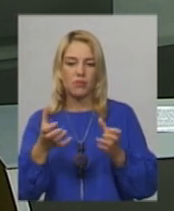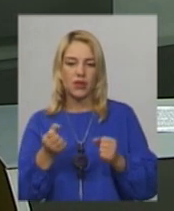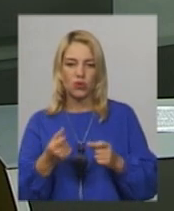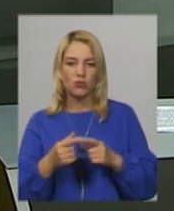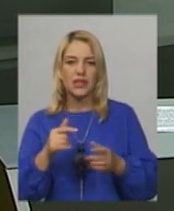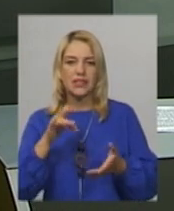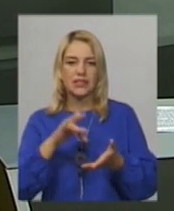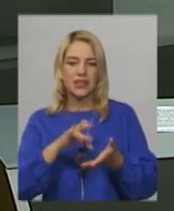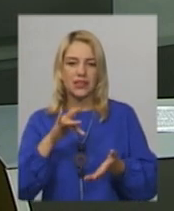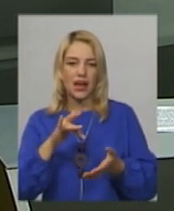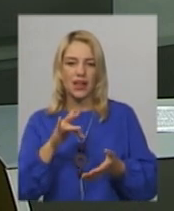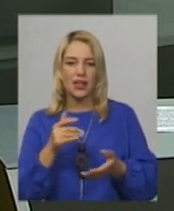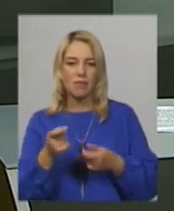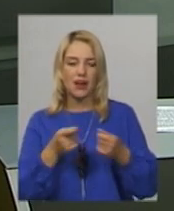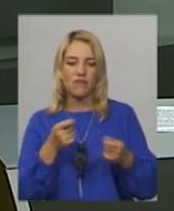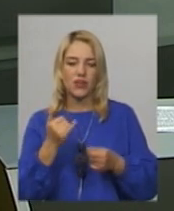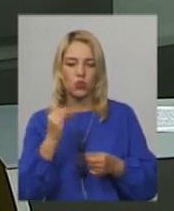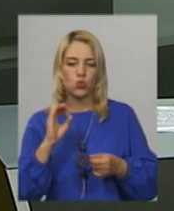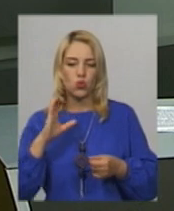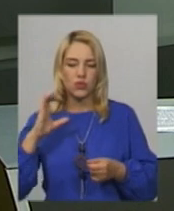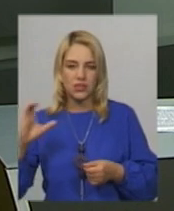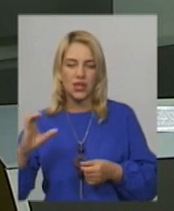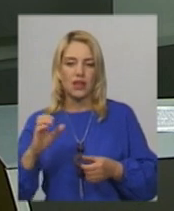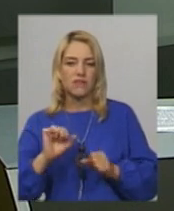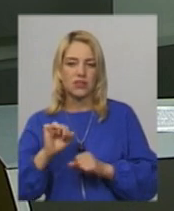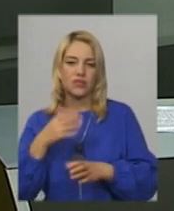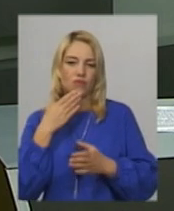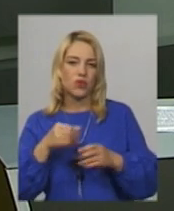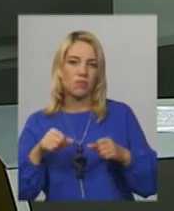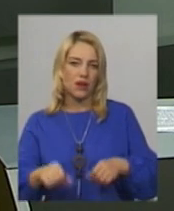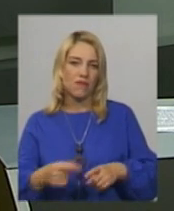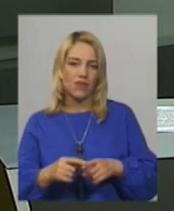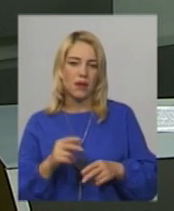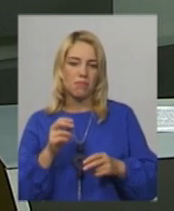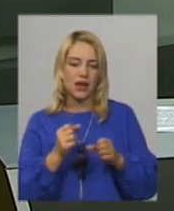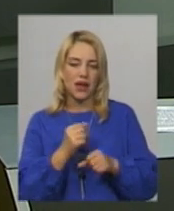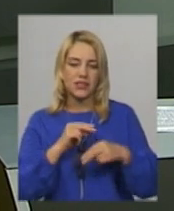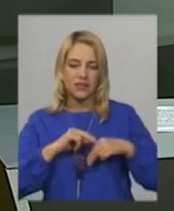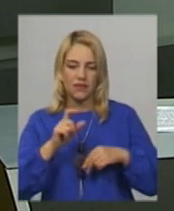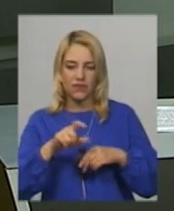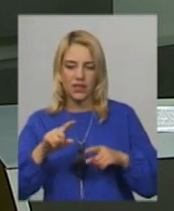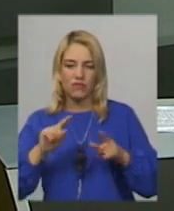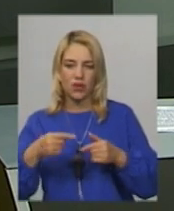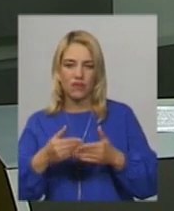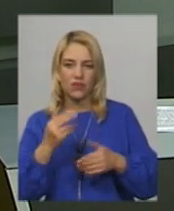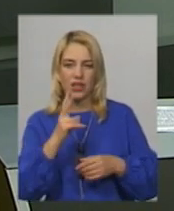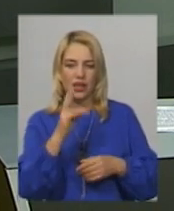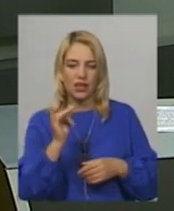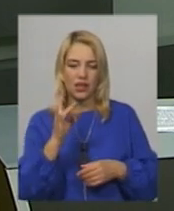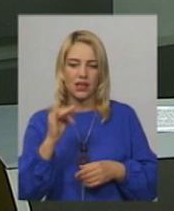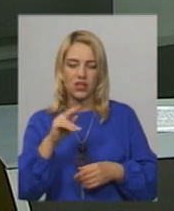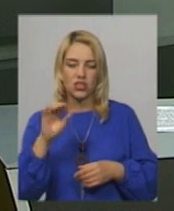Центрального управління УТОС відстоювати свої права. За її словами, працівники підприємства вимагають від Сергія Кириченка